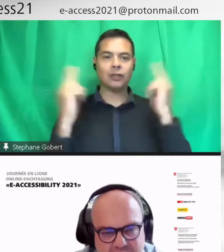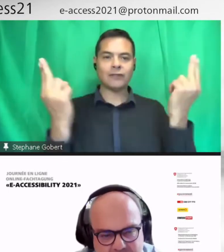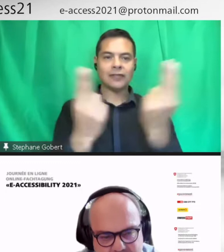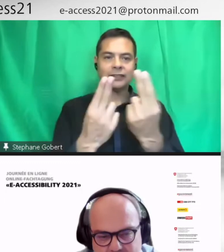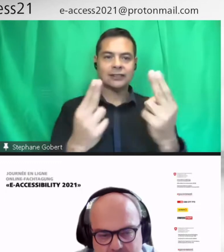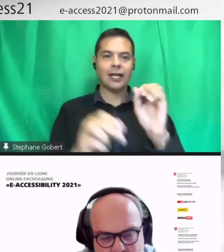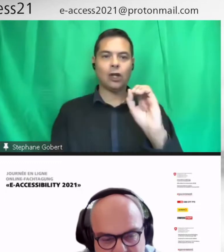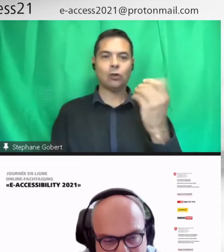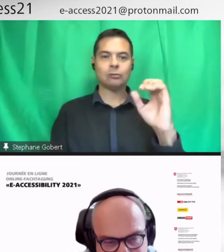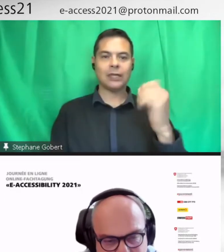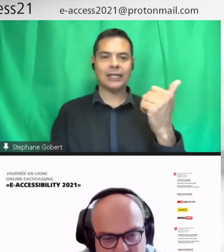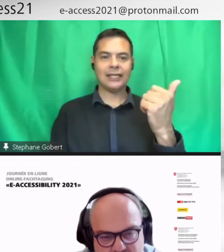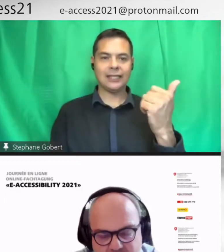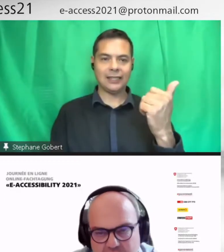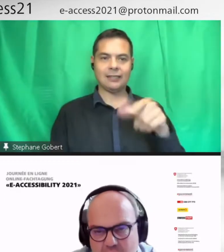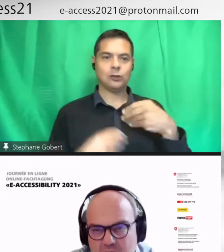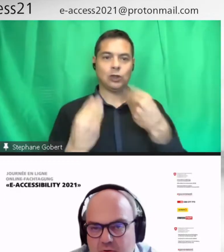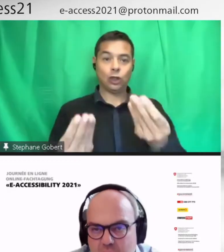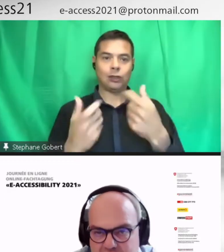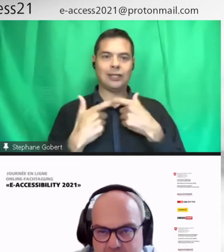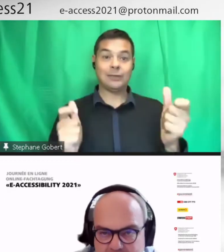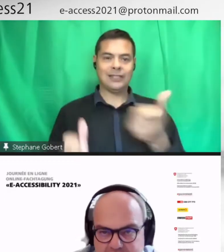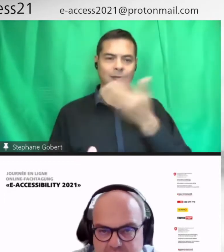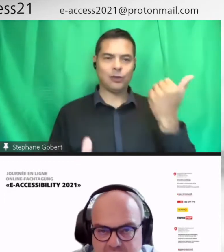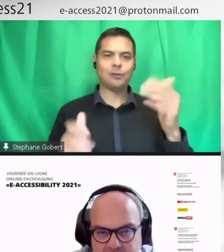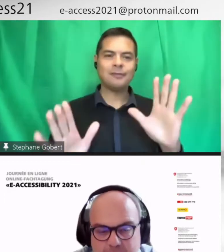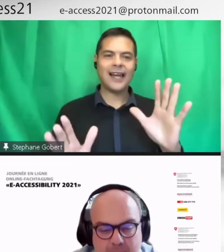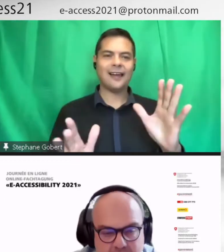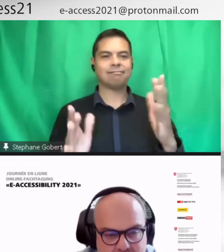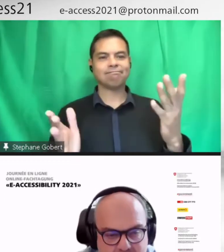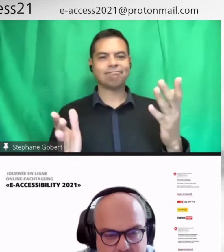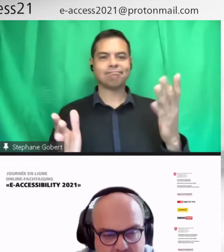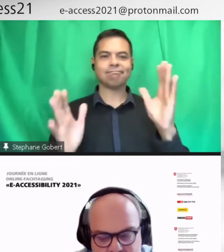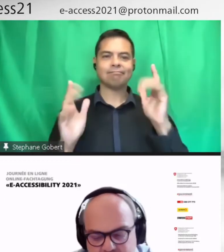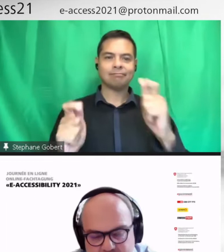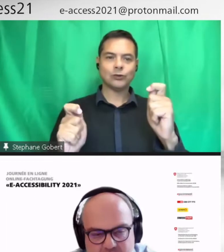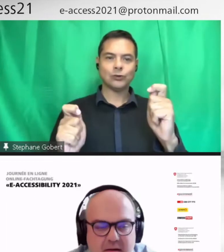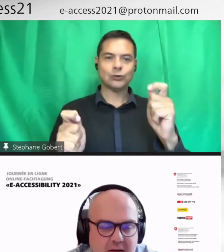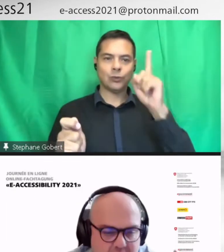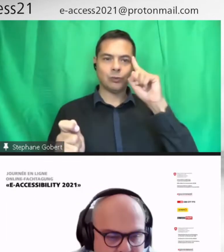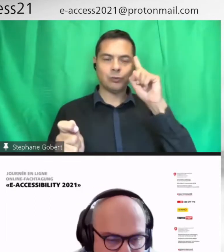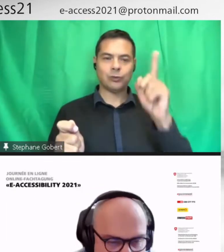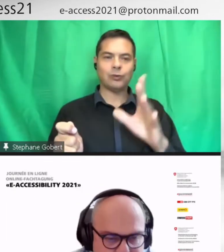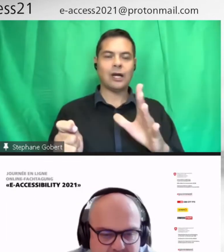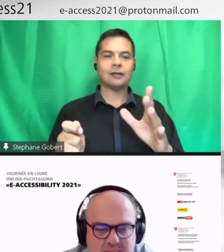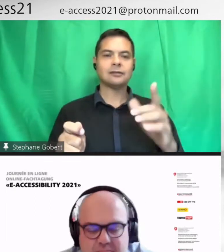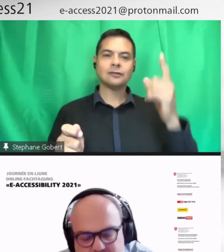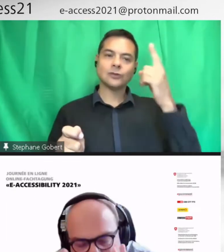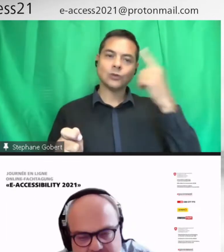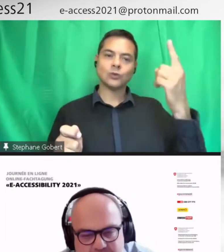'accessibilité. Par contre, il y aussi le danger à chaque fois quand on ne pense pas à l'accessibilité. Dès le départ, quand on devient, eh bien,